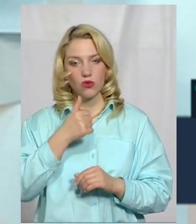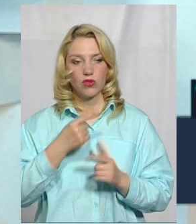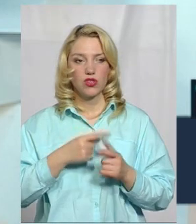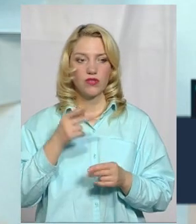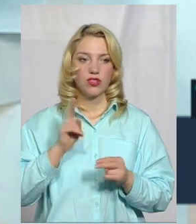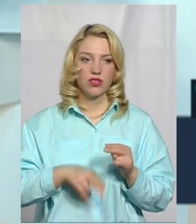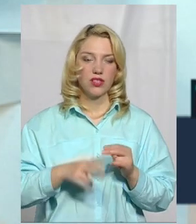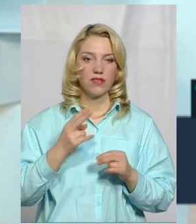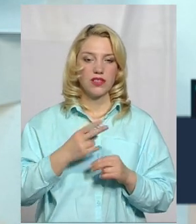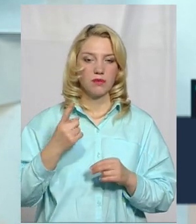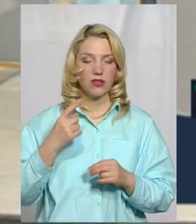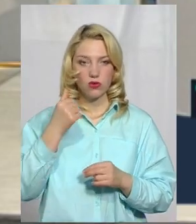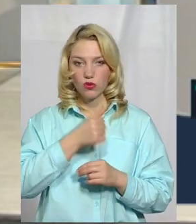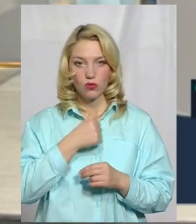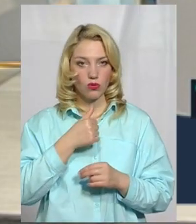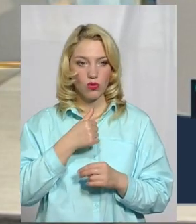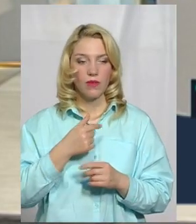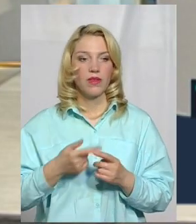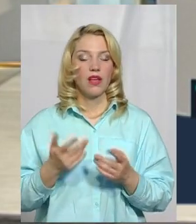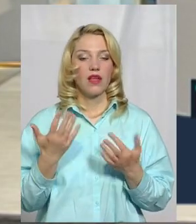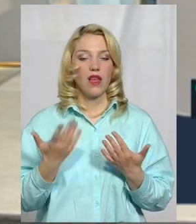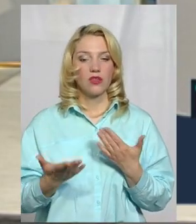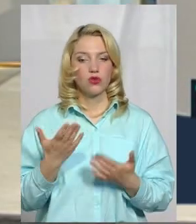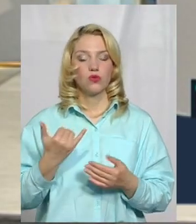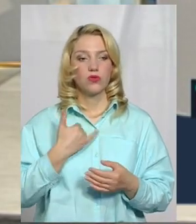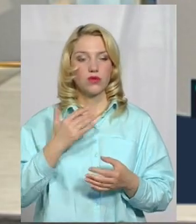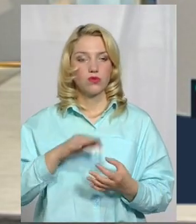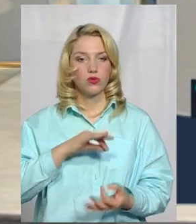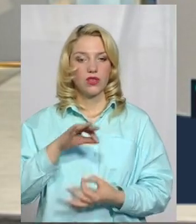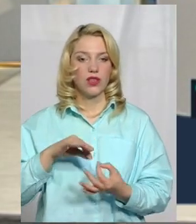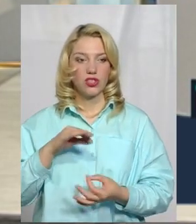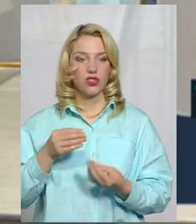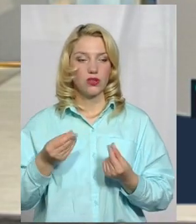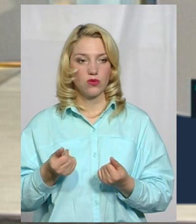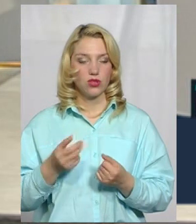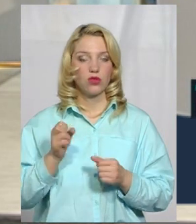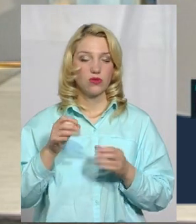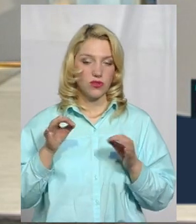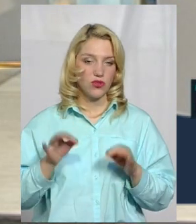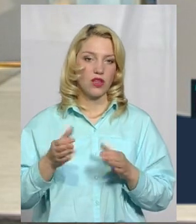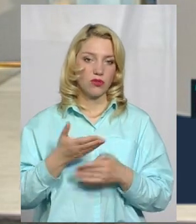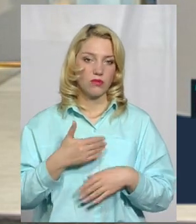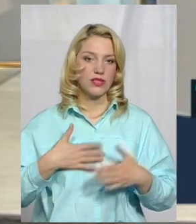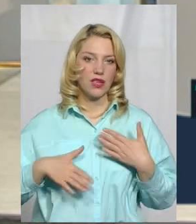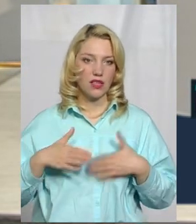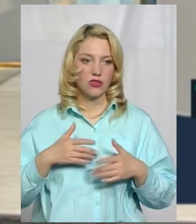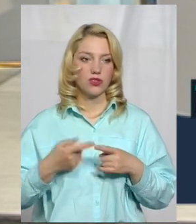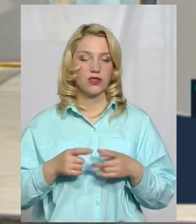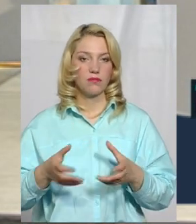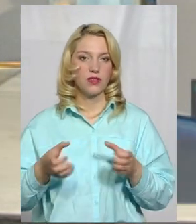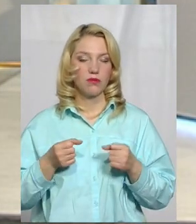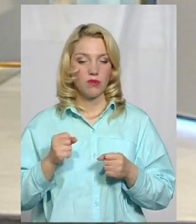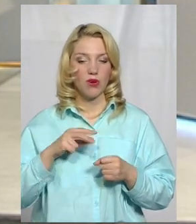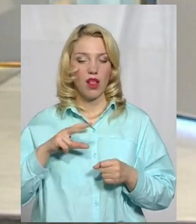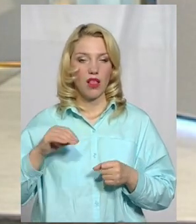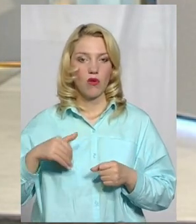року, якщо в нас будуть лишні кошти, то, звичайно, ми з радістю це приймемо.